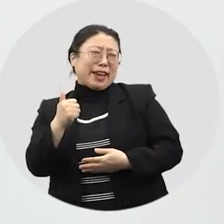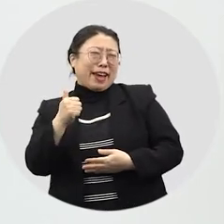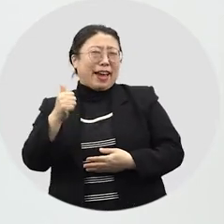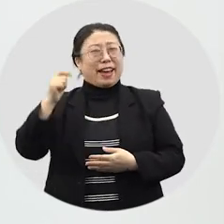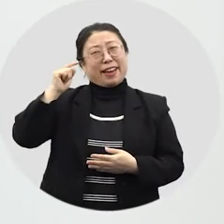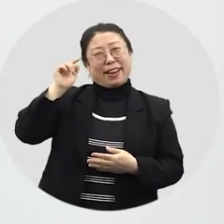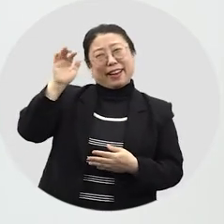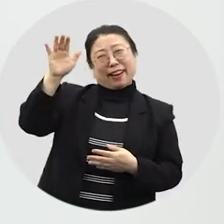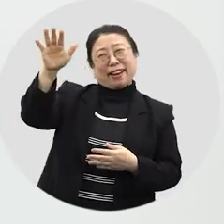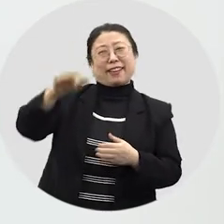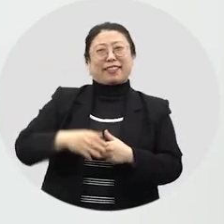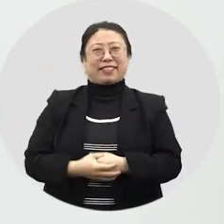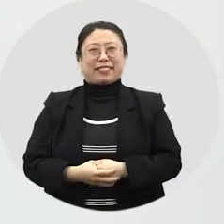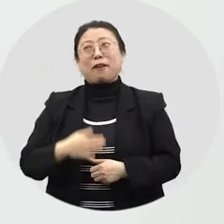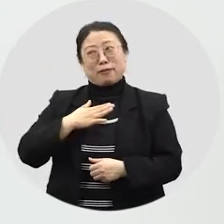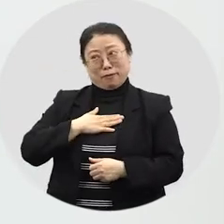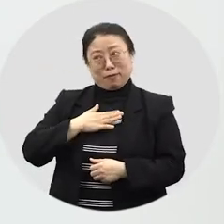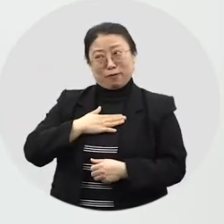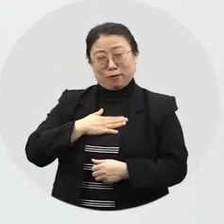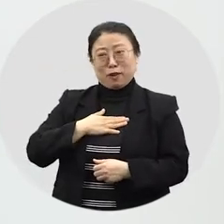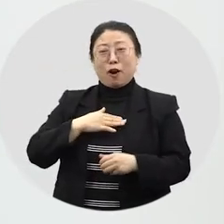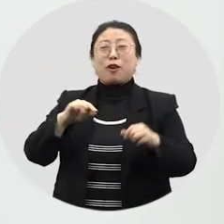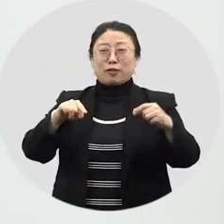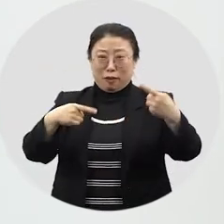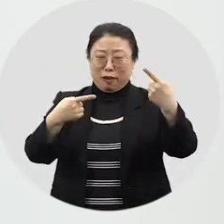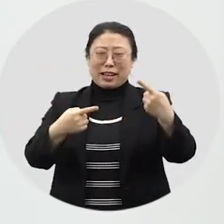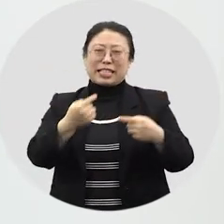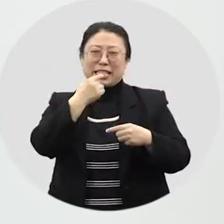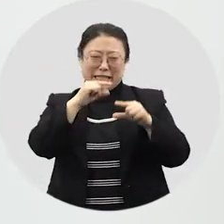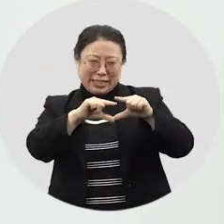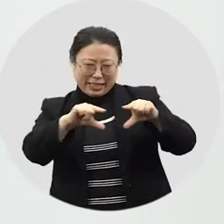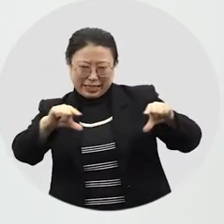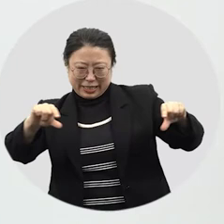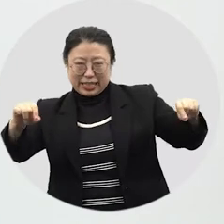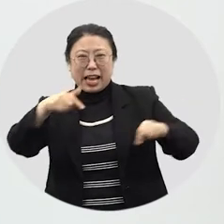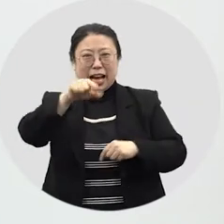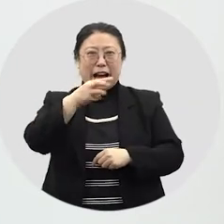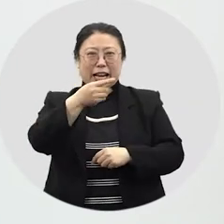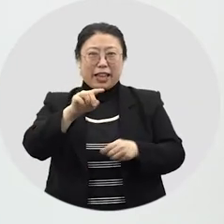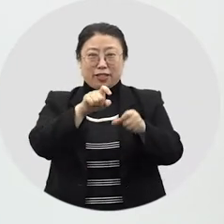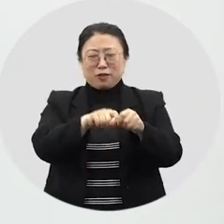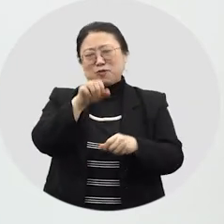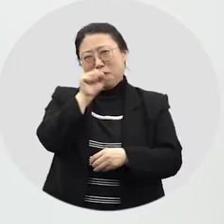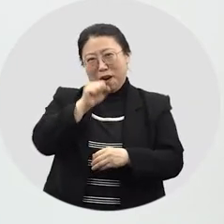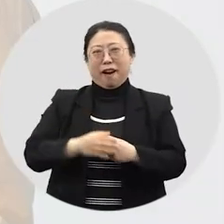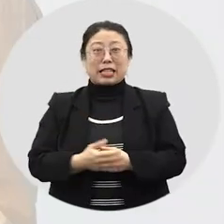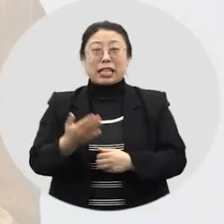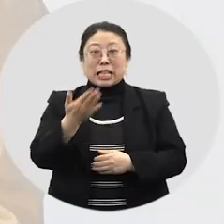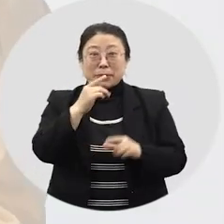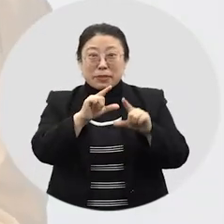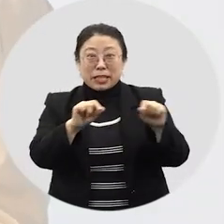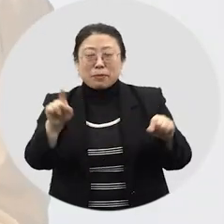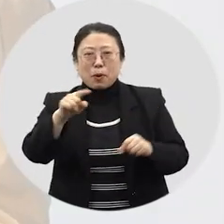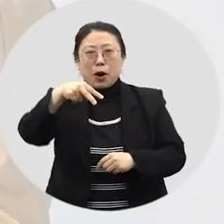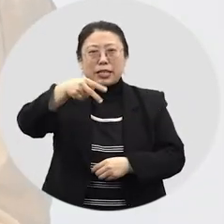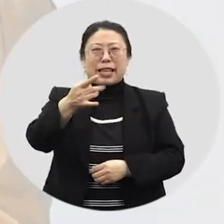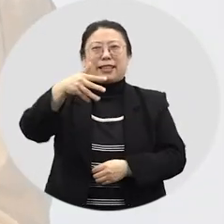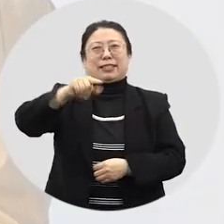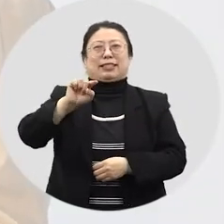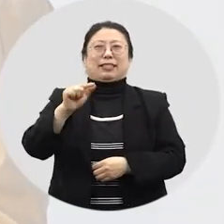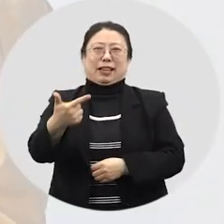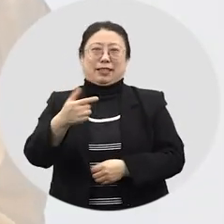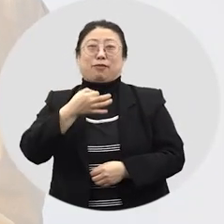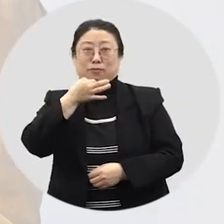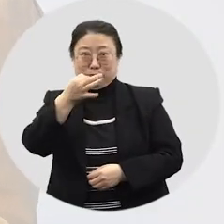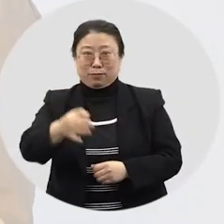수가 없어요. 선생님도 설날에 먹는 하얀 가래떡을 참 좋아해요. 이렇게 설에 차리는